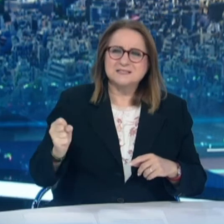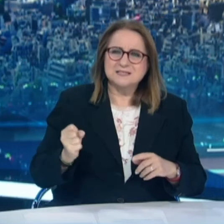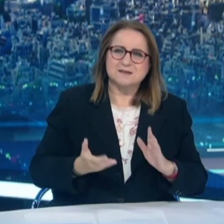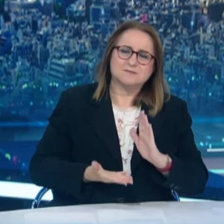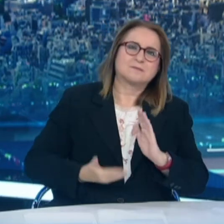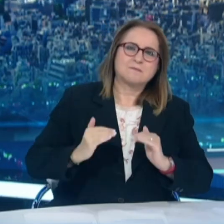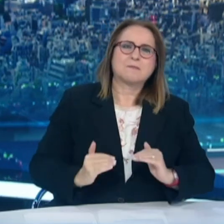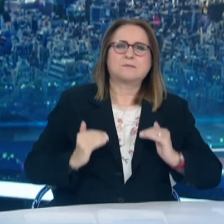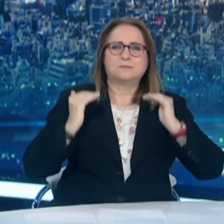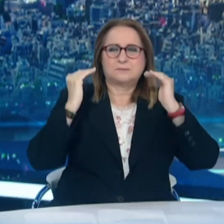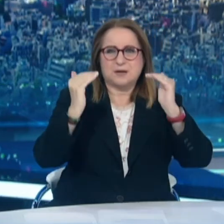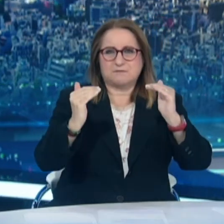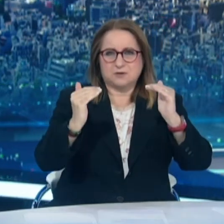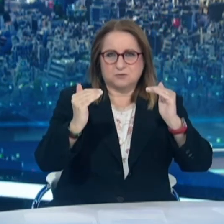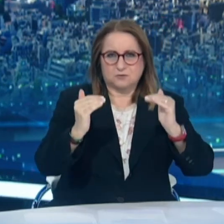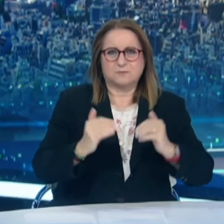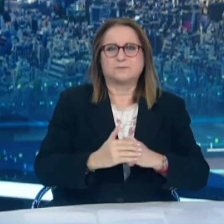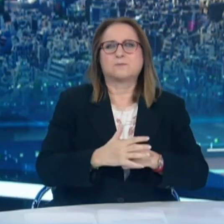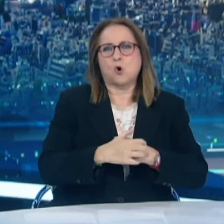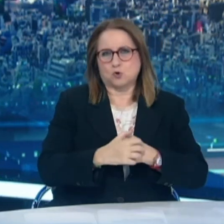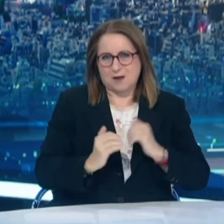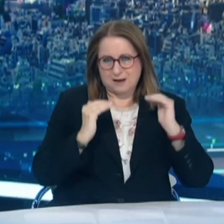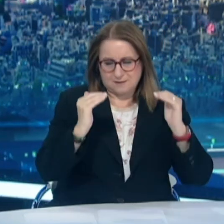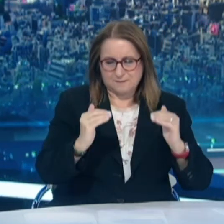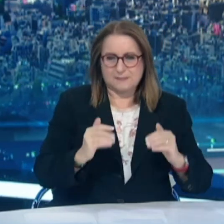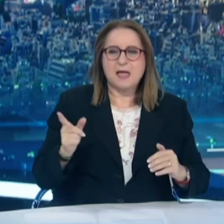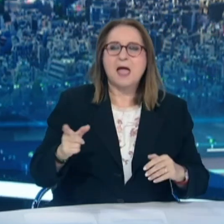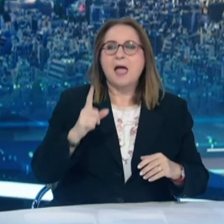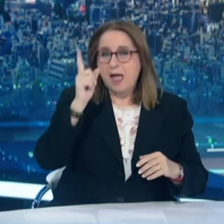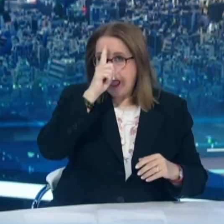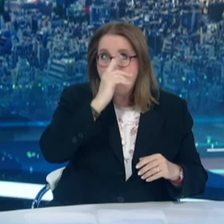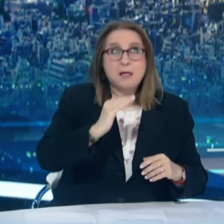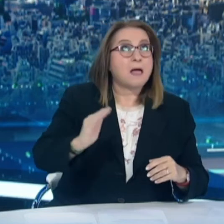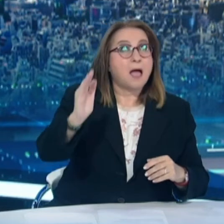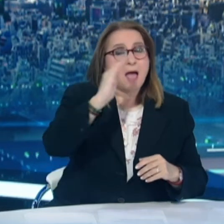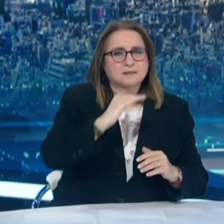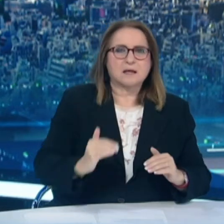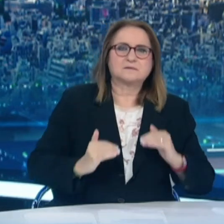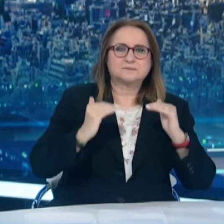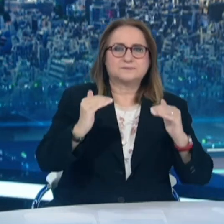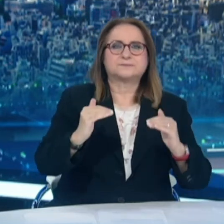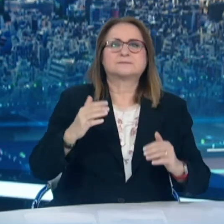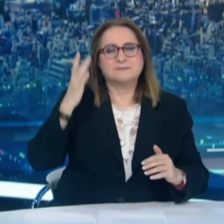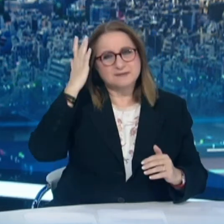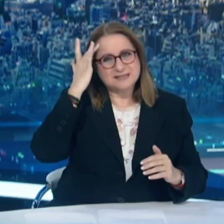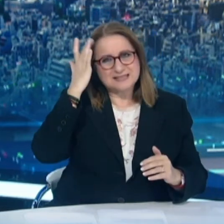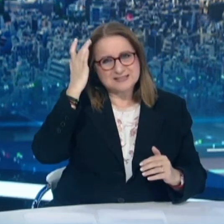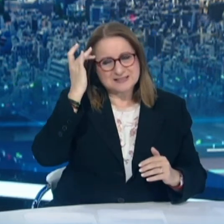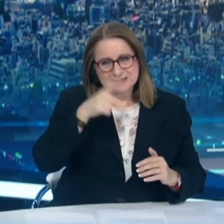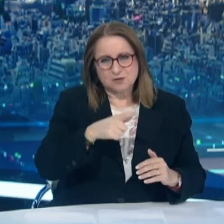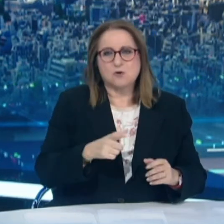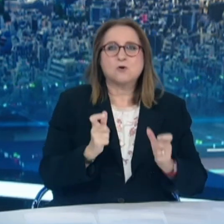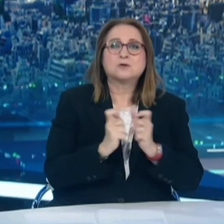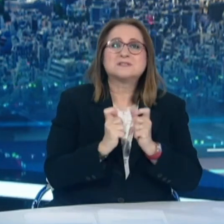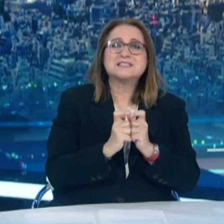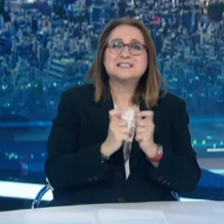ανεβαίνουν επίπεδο και μεταφέρονται στο κίτρινο, στο επίπεδο 2. Οι Δήμοι Αγκιστρίου, Λίμνου, Ανατολική Σάμου, Δυτική Σάμου,